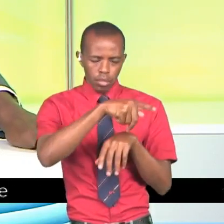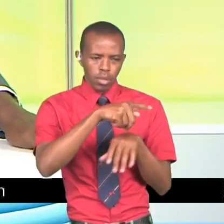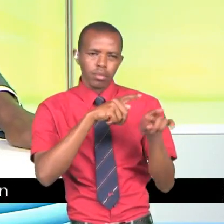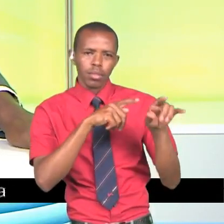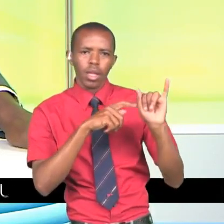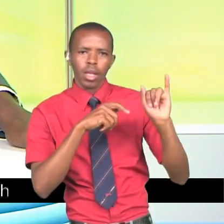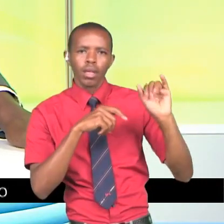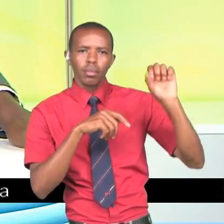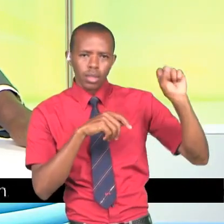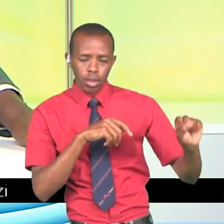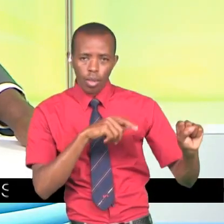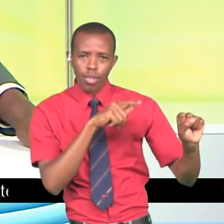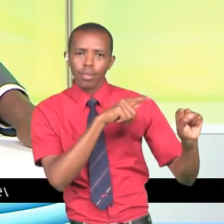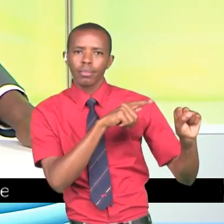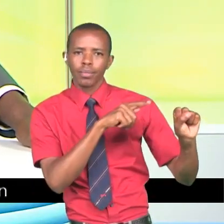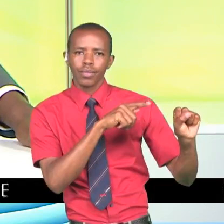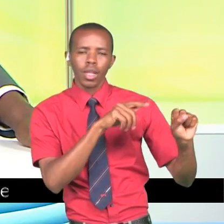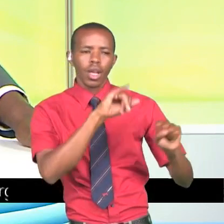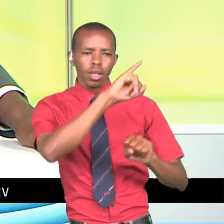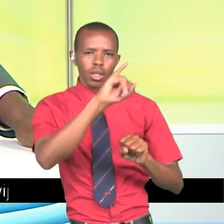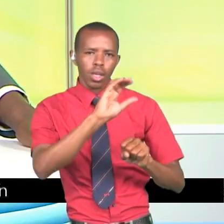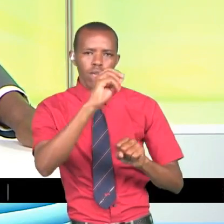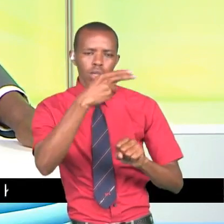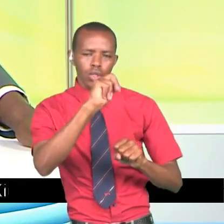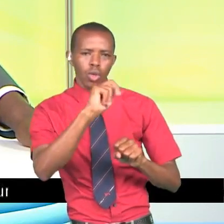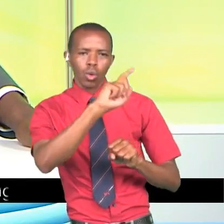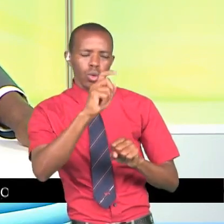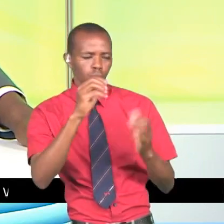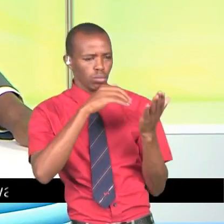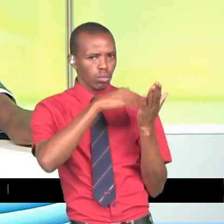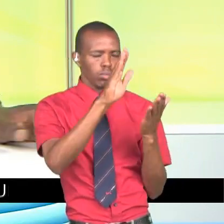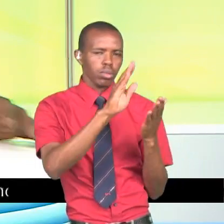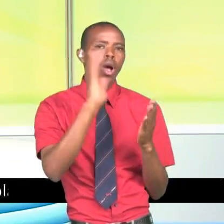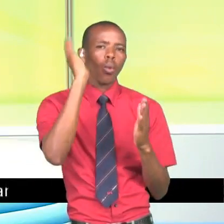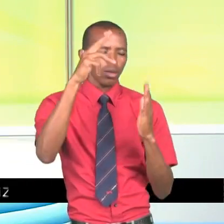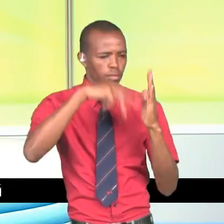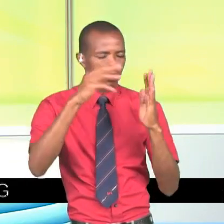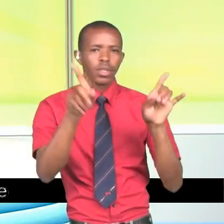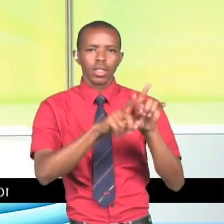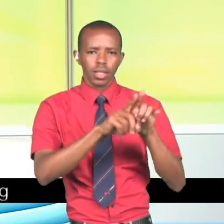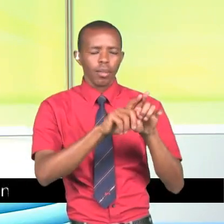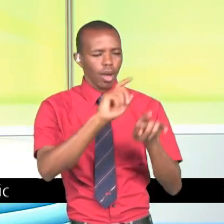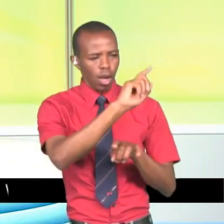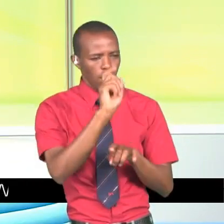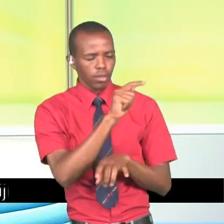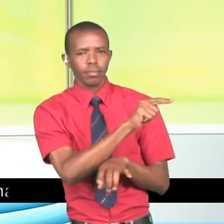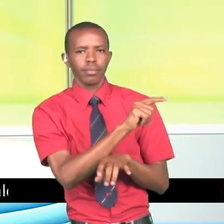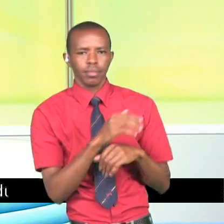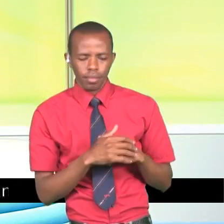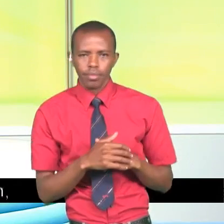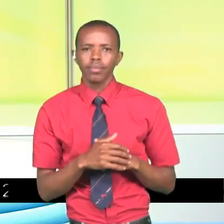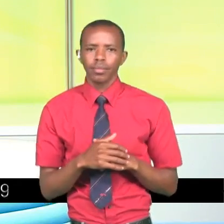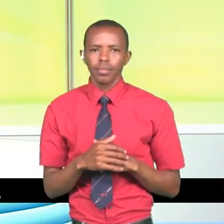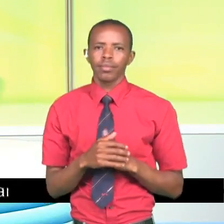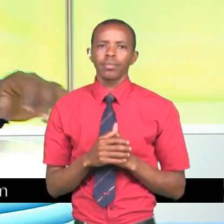igembe kusini huyu John Paul Mwirigi Tumas walilako itakuwa nalisoma na vile vile kumuuliza Mtazamaji